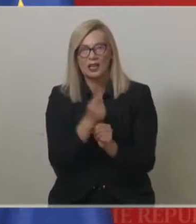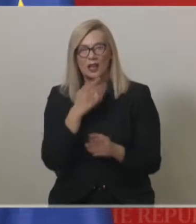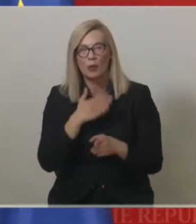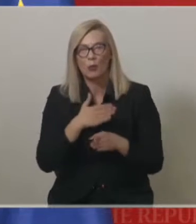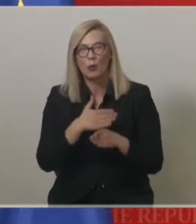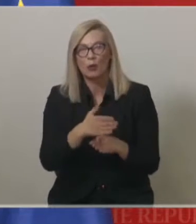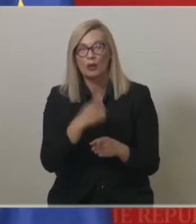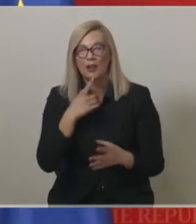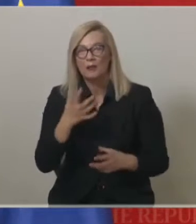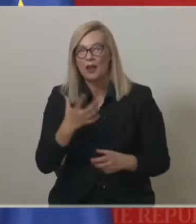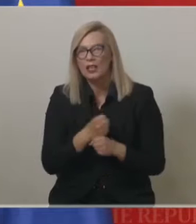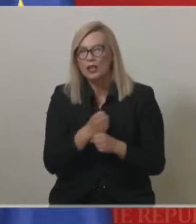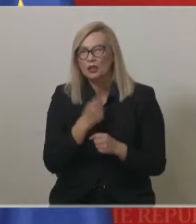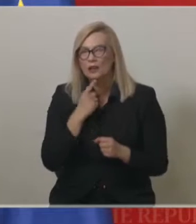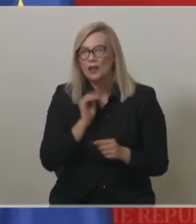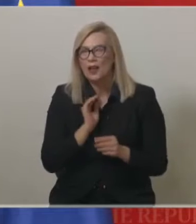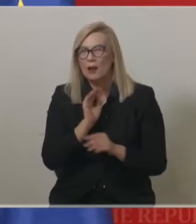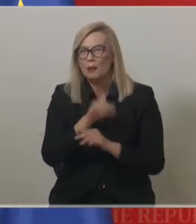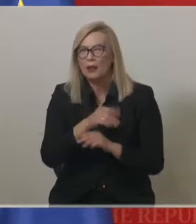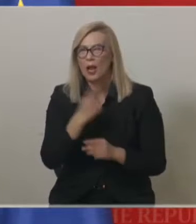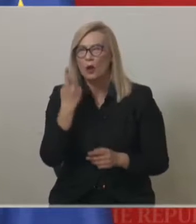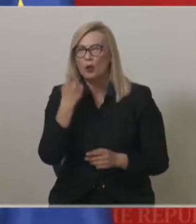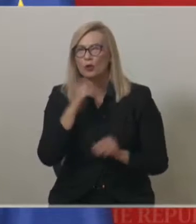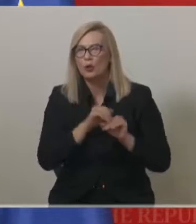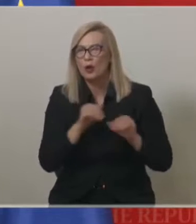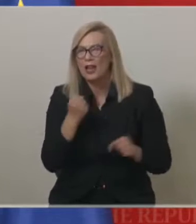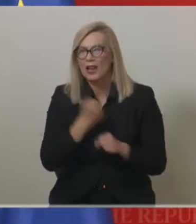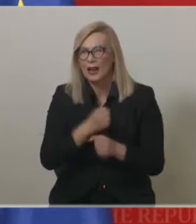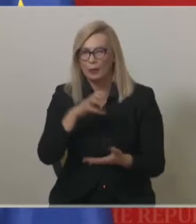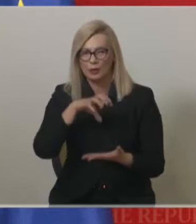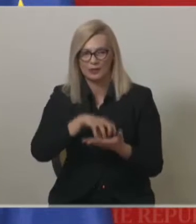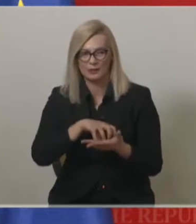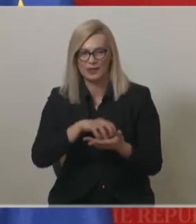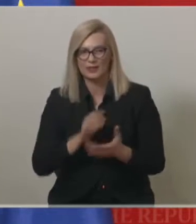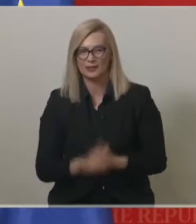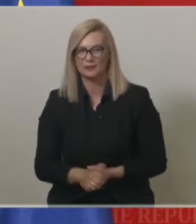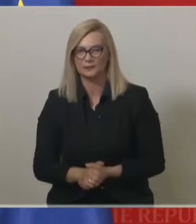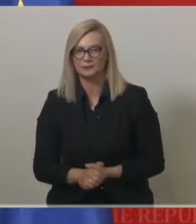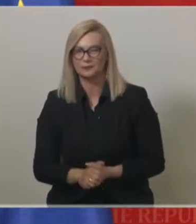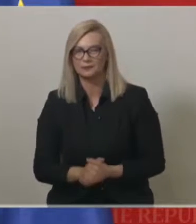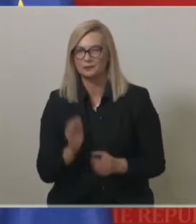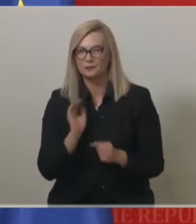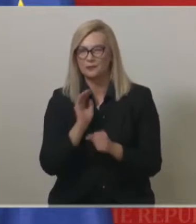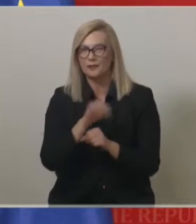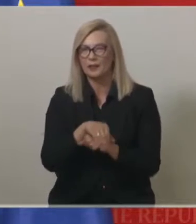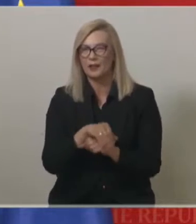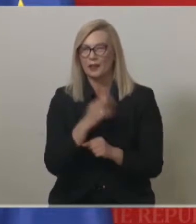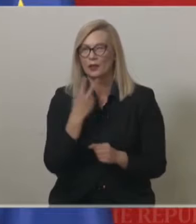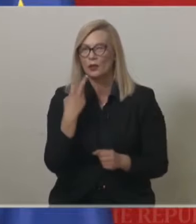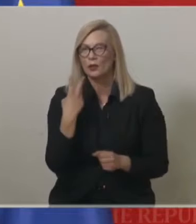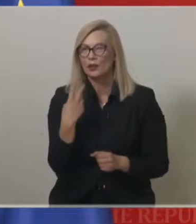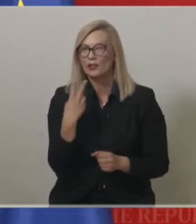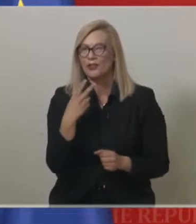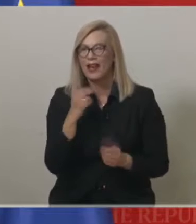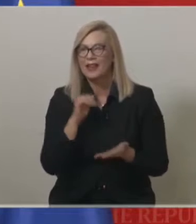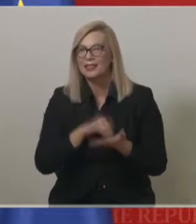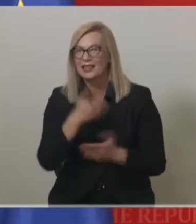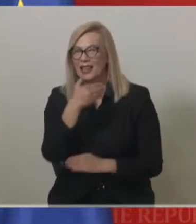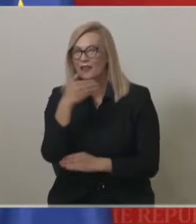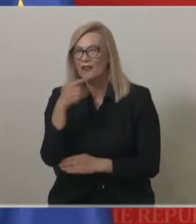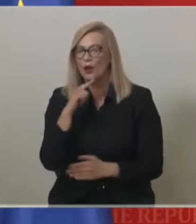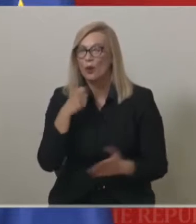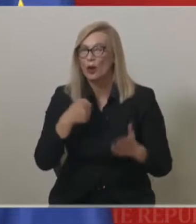за зачување на преко 100.000 работни места во преко 20.000 предпријатија по годени од